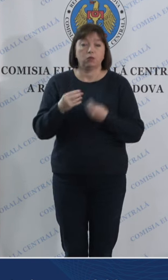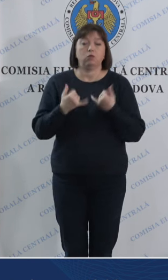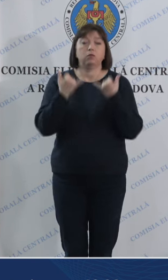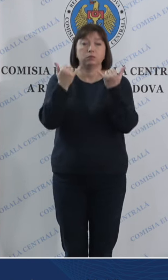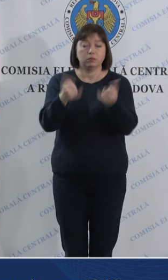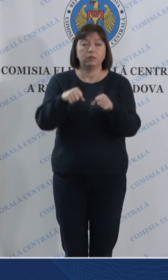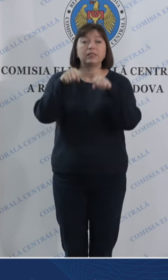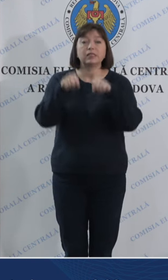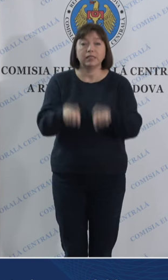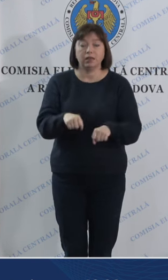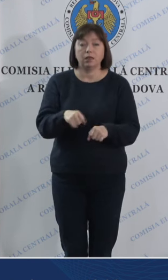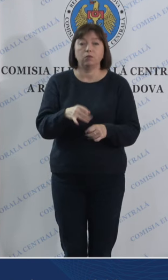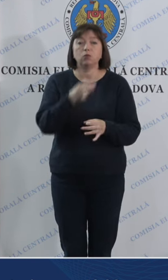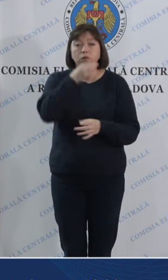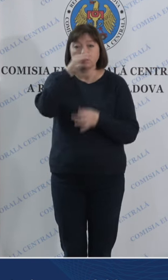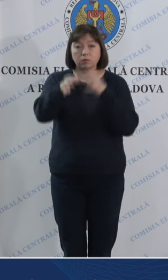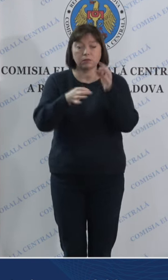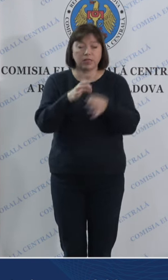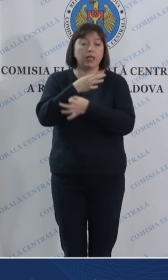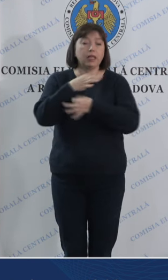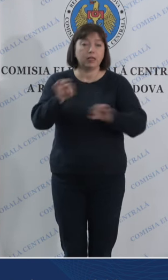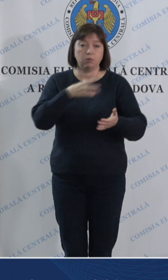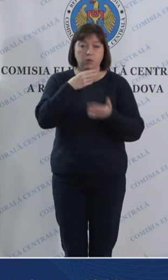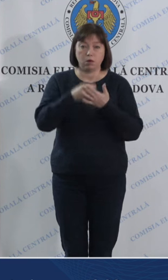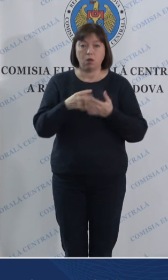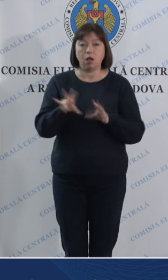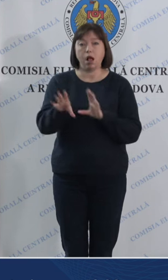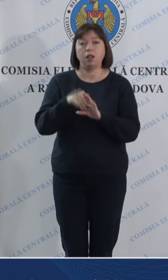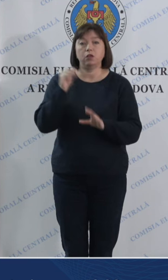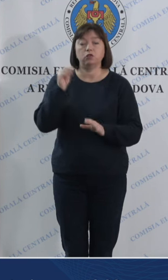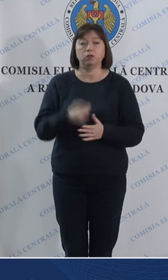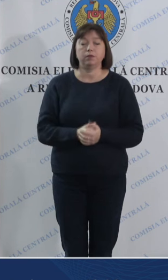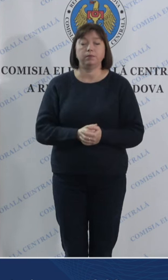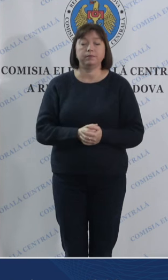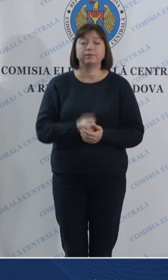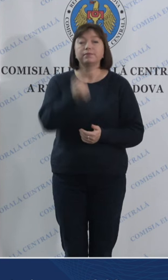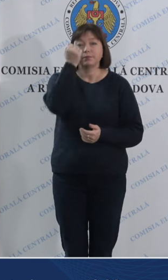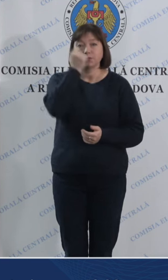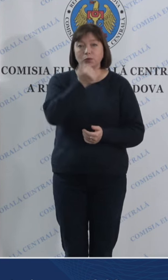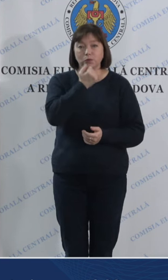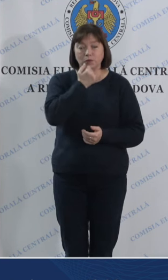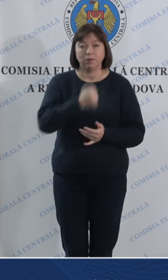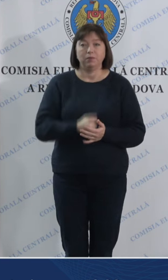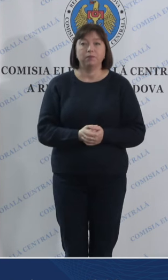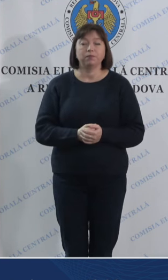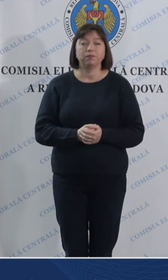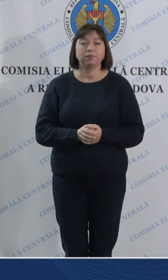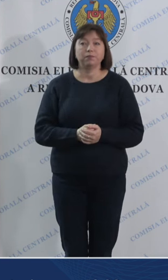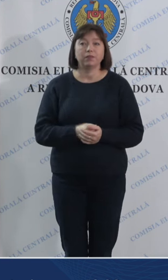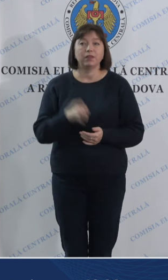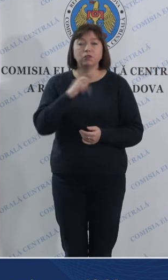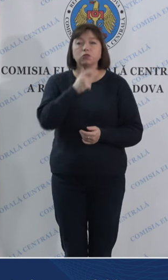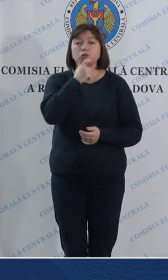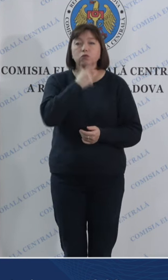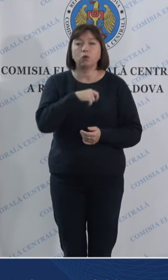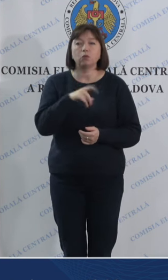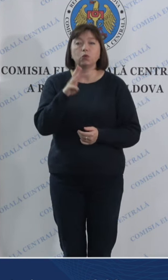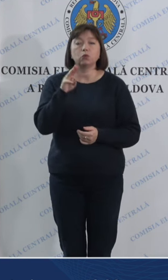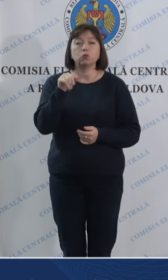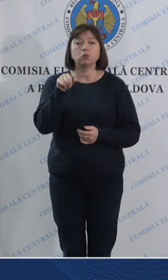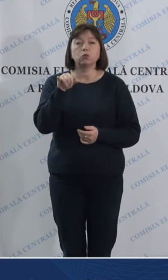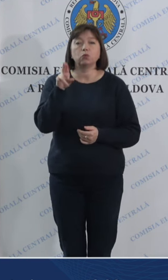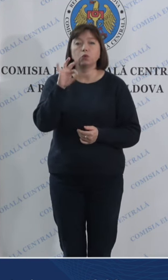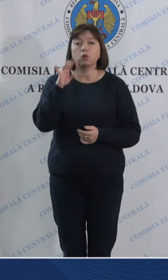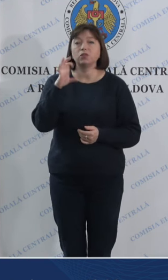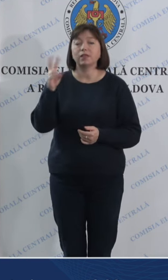dreptul de a-și exprima libera alegere Mulțumim doamna voluntir și domnul Tudosan